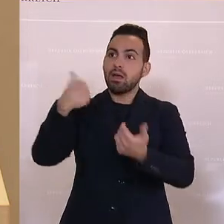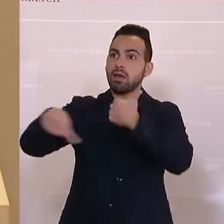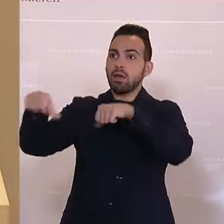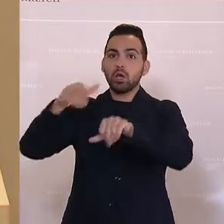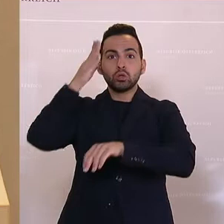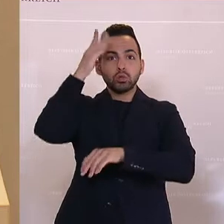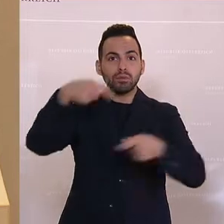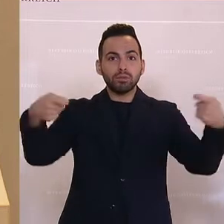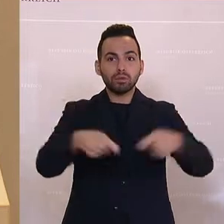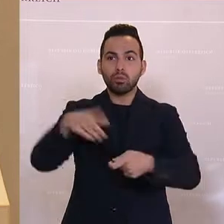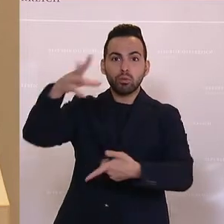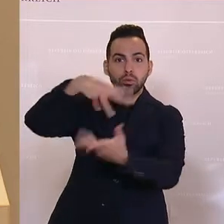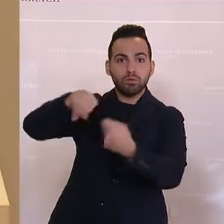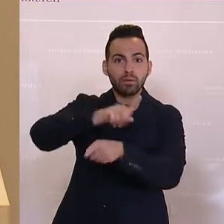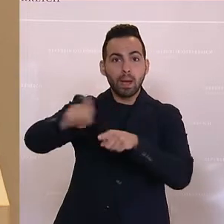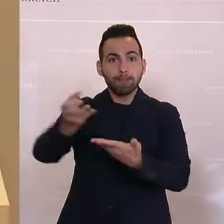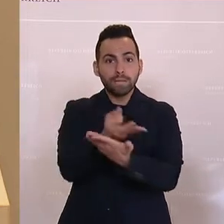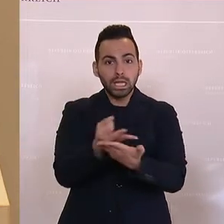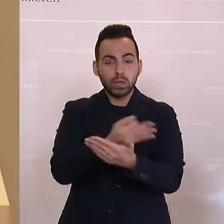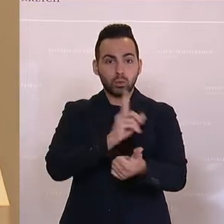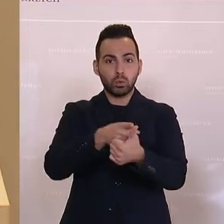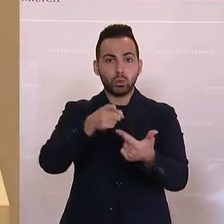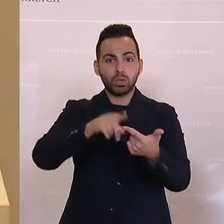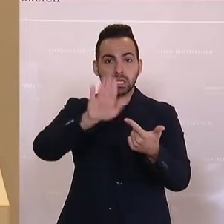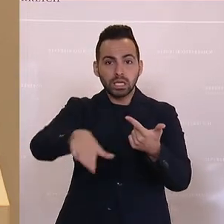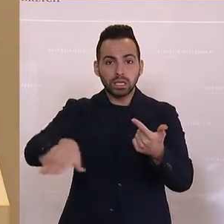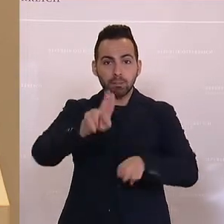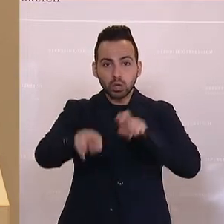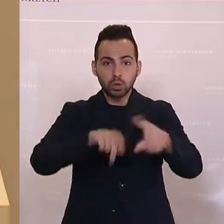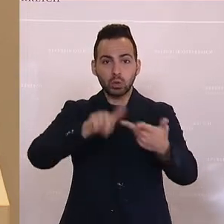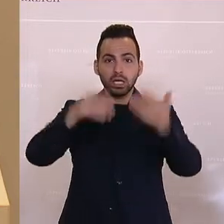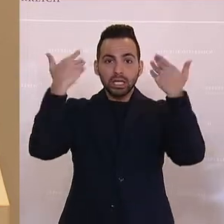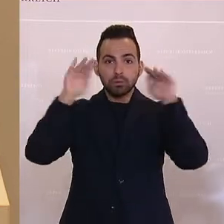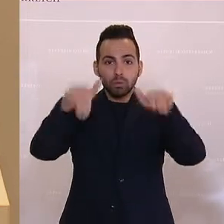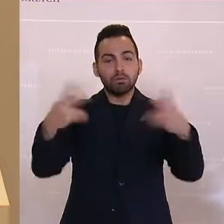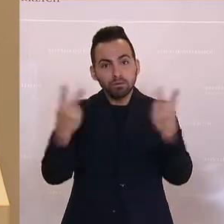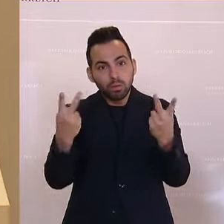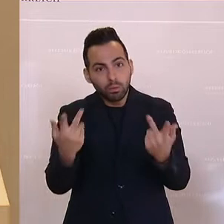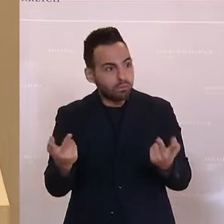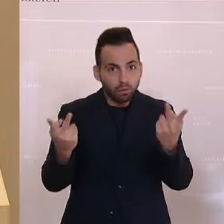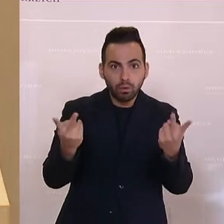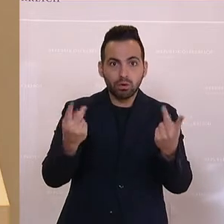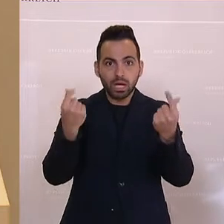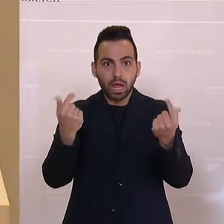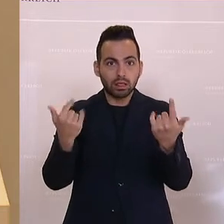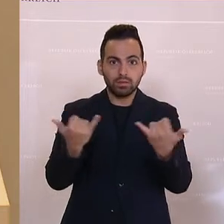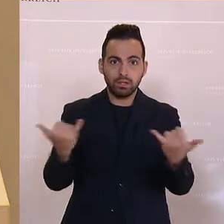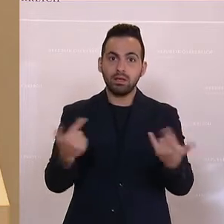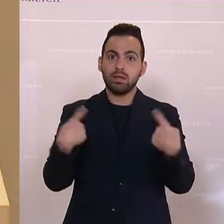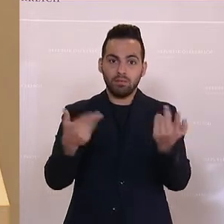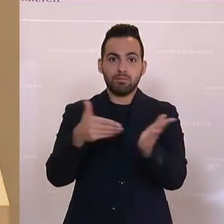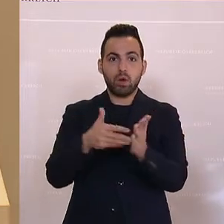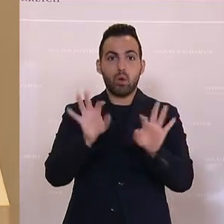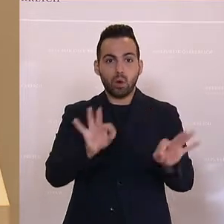Zukunftsinvestitionen. Bildung, Kinderbetreuung, Klimaschutz, all das hat überhaupt keinen Platz mehr. Und hier bräuchten wir einfach Spielräume für die